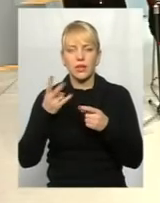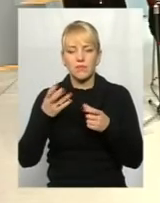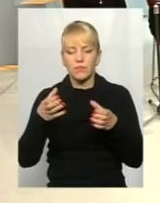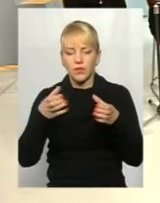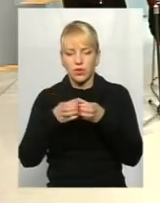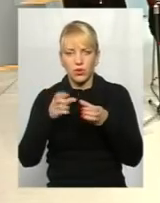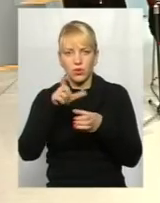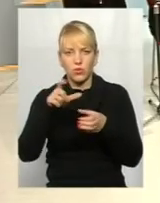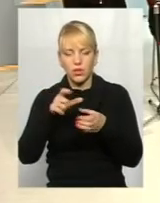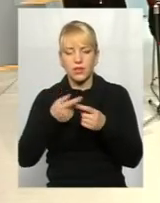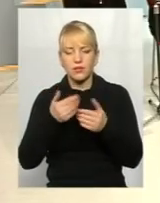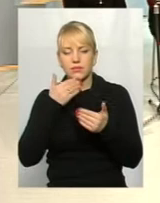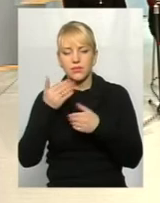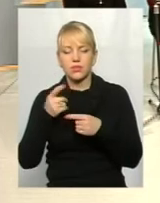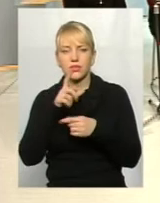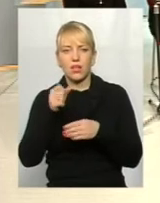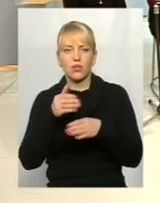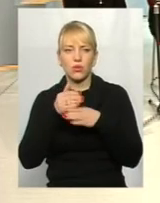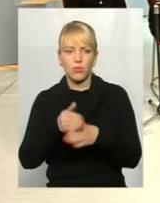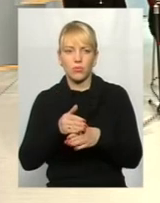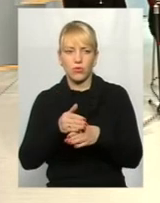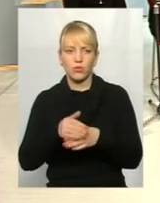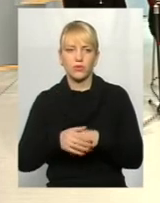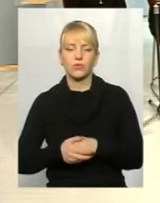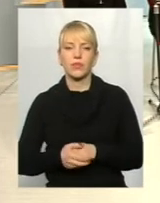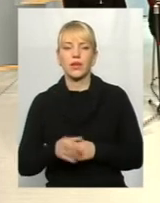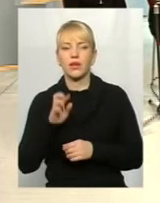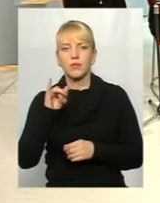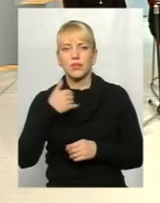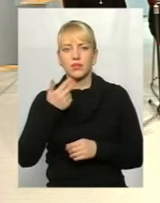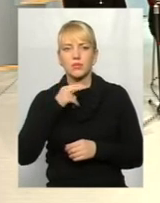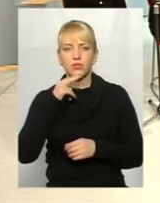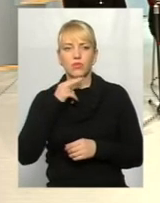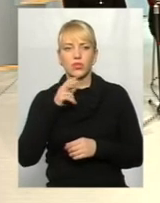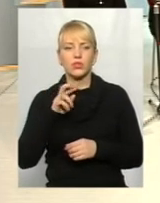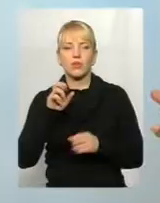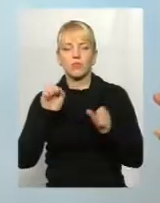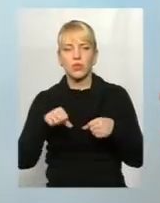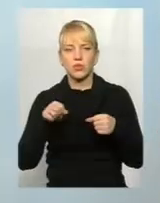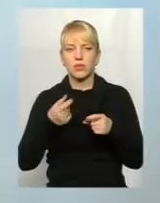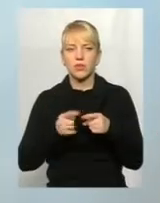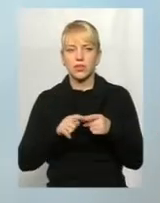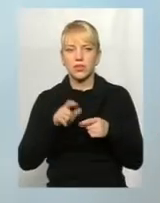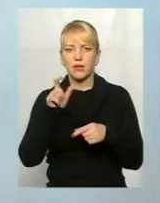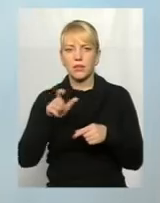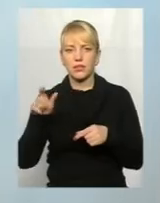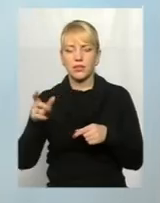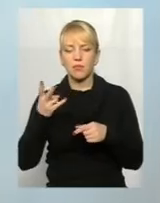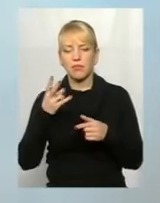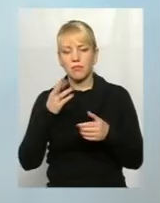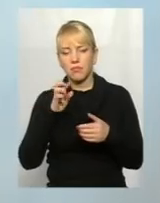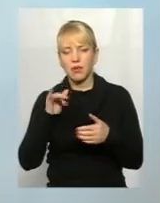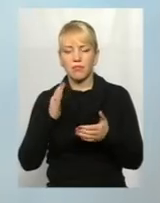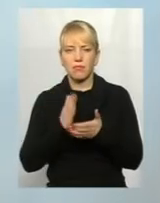саме за цією допомогою на транспорт. І я би ще хотіла зауважити, по суті, мабуть, ці пацієнти мали би можливість